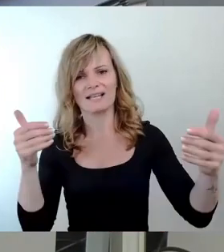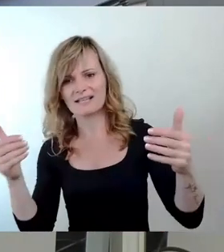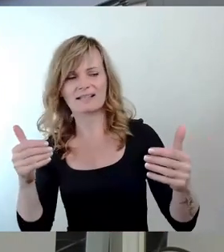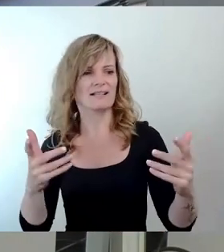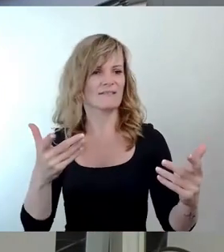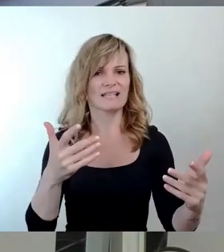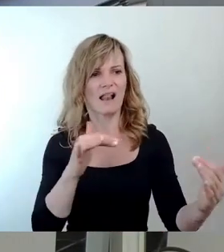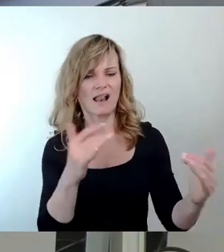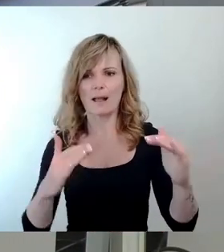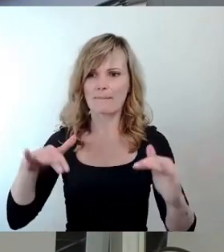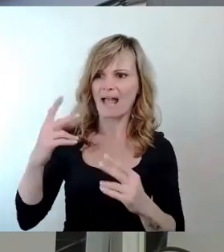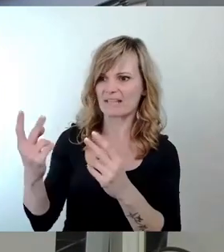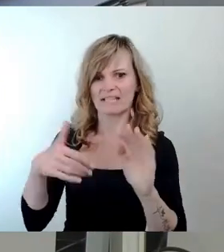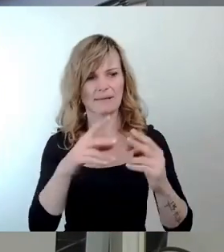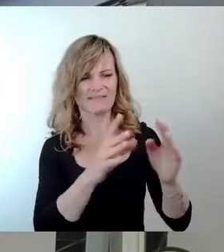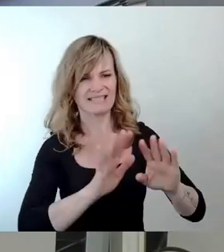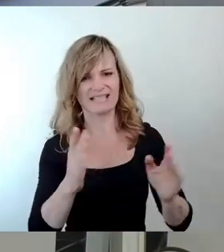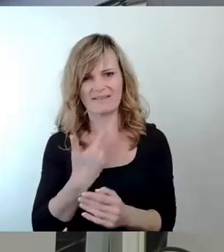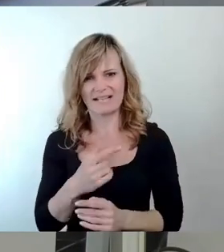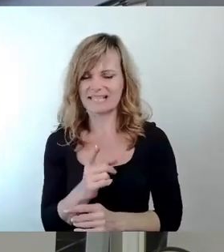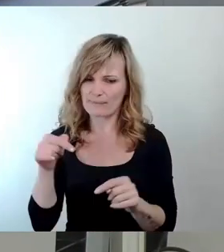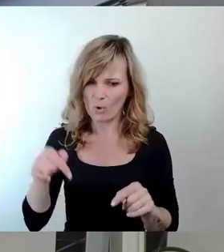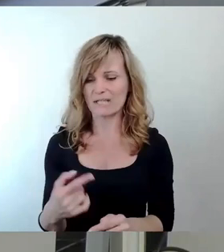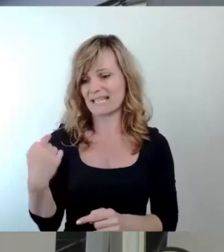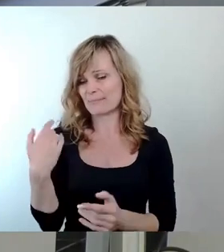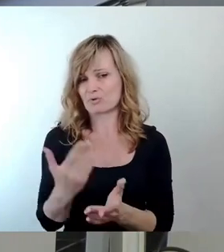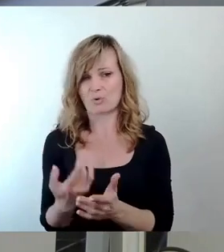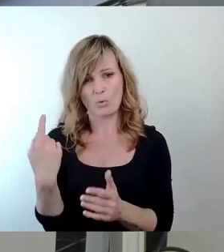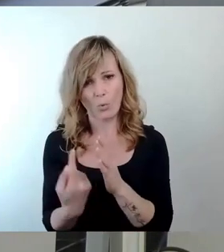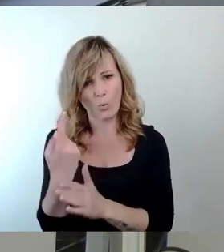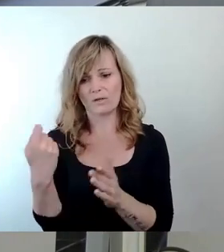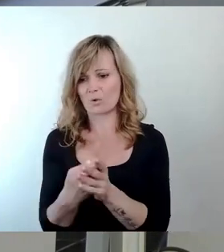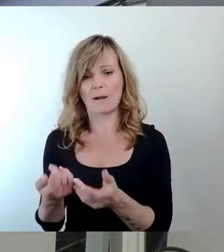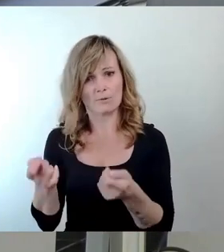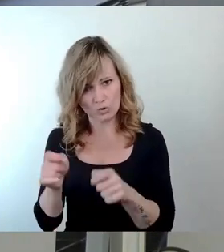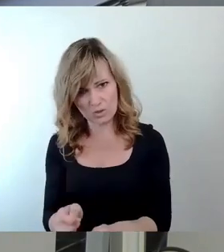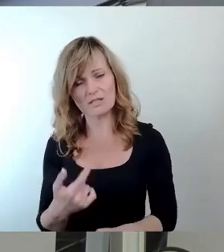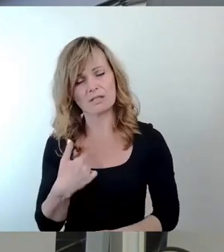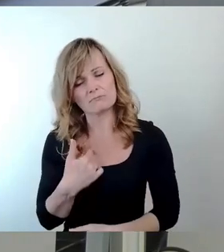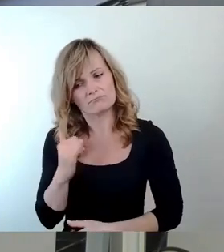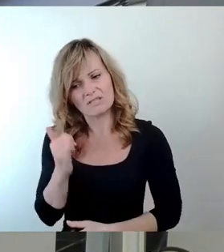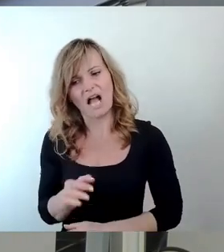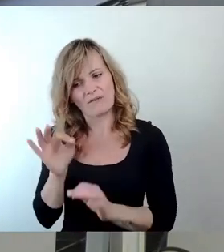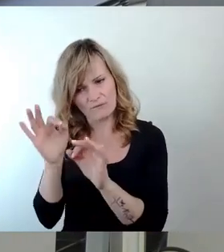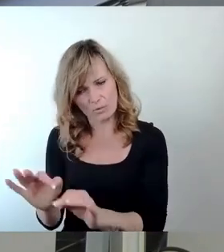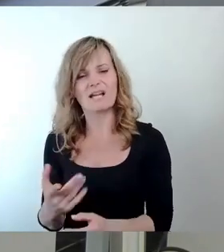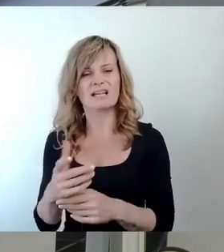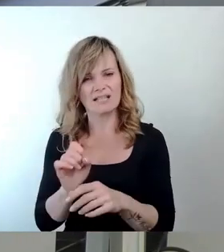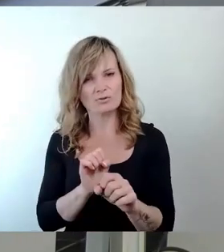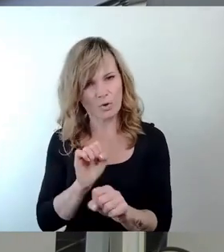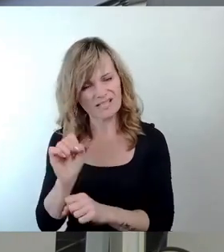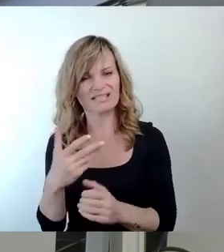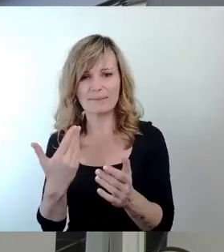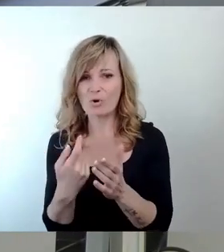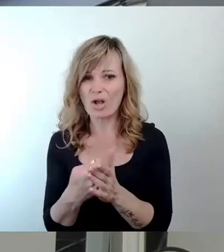wir haben heute gerade eben einen sehr teuren Beschluss gefasst, zu dem wir auch vollkommen stehen. Aber es sind Kosten, die also anhalten